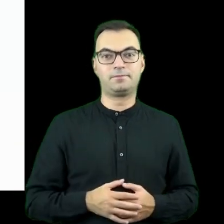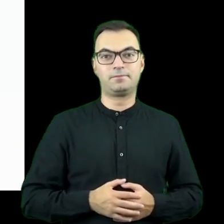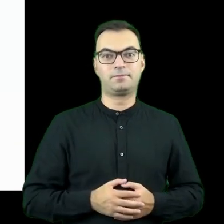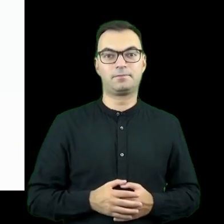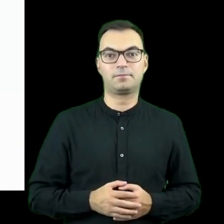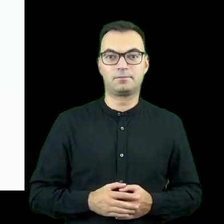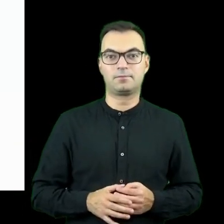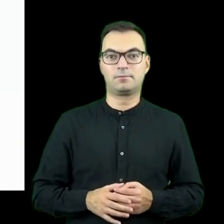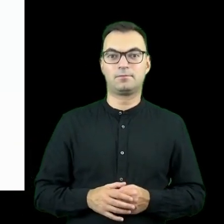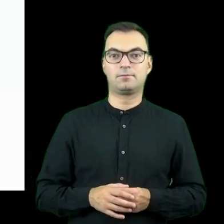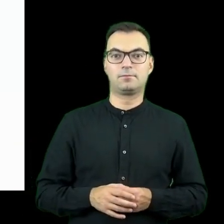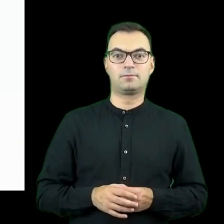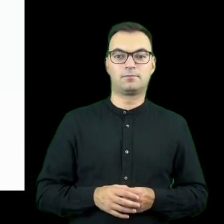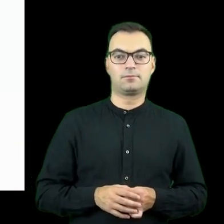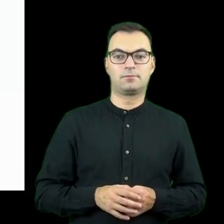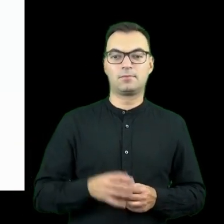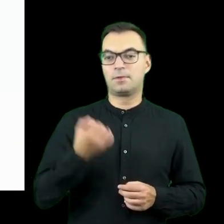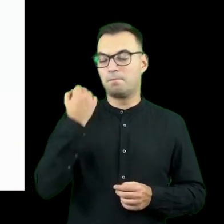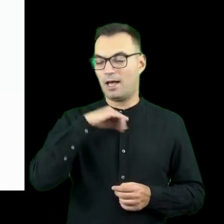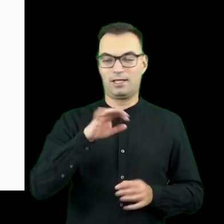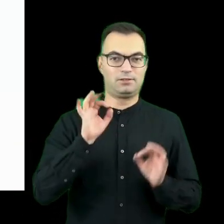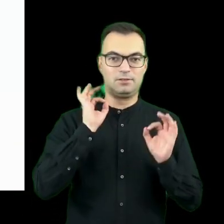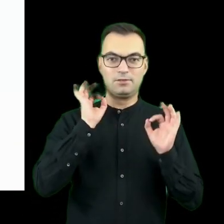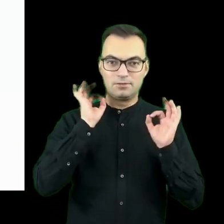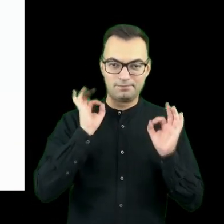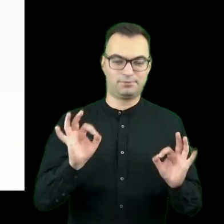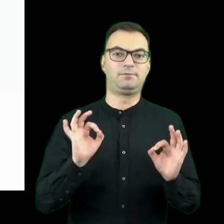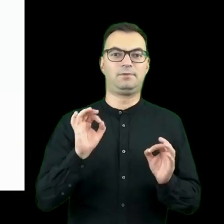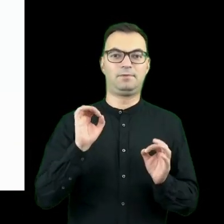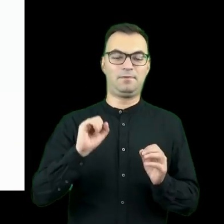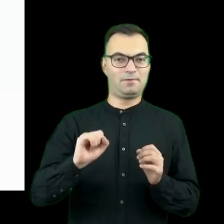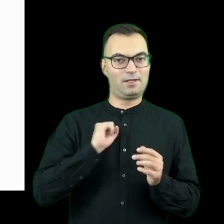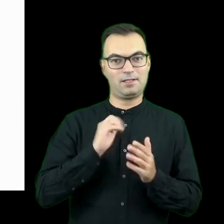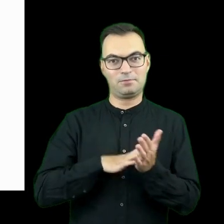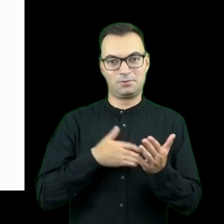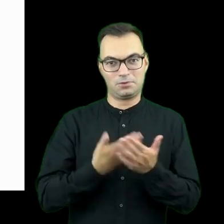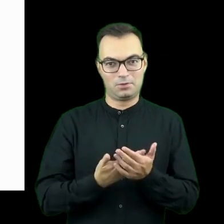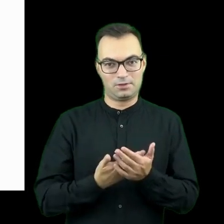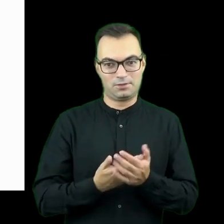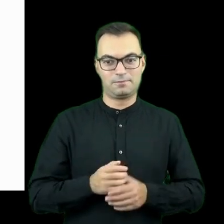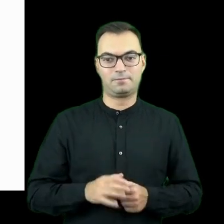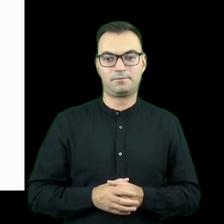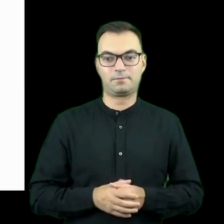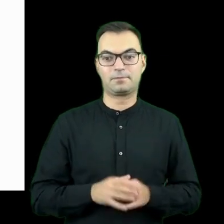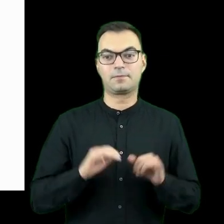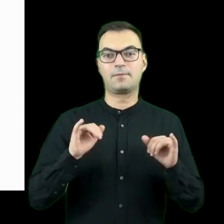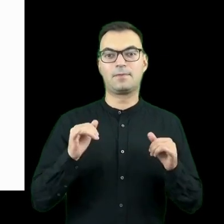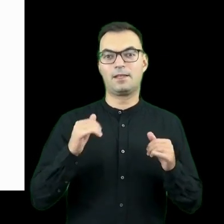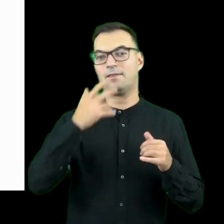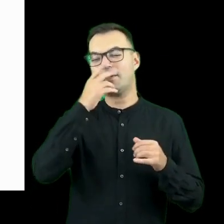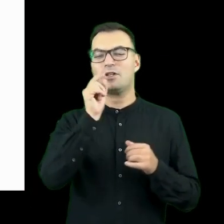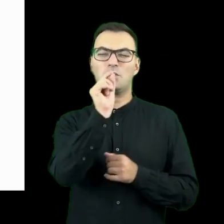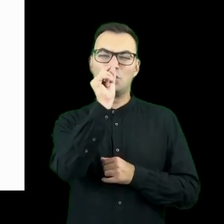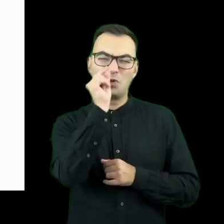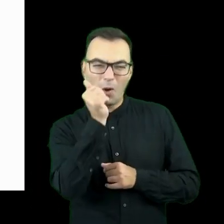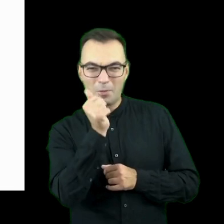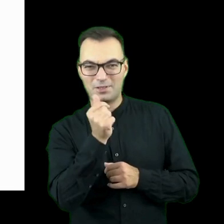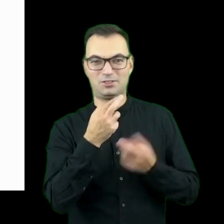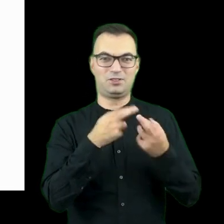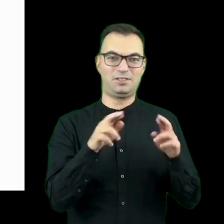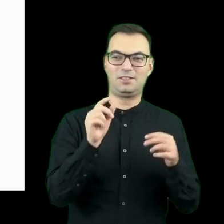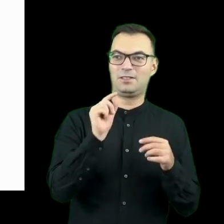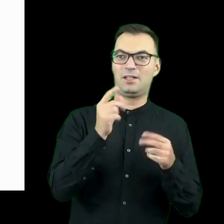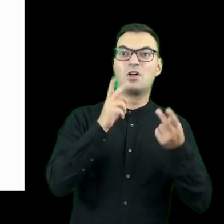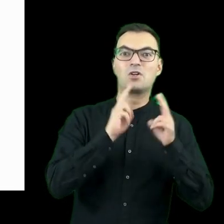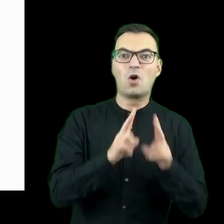No i to wydaje mi się, że to jest bardzo dobry przykład tego w jaki sposób można od czegoś bardzo drobnego albo od